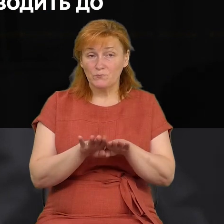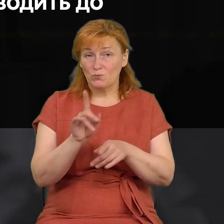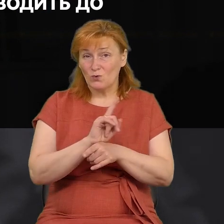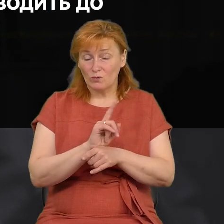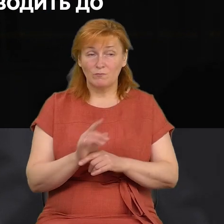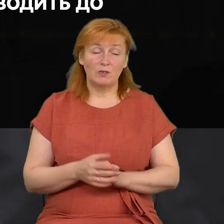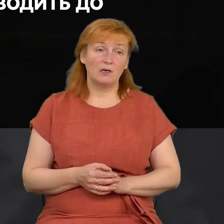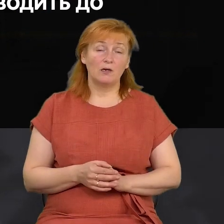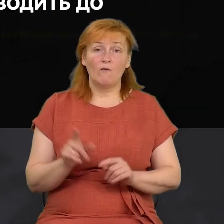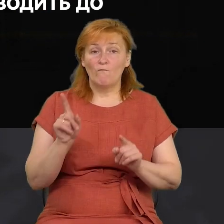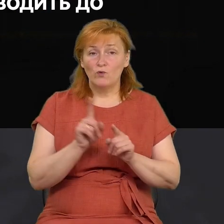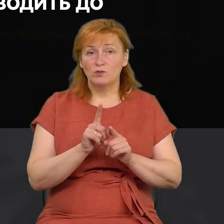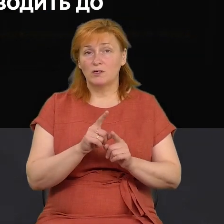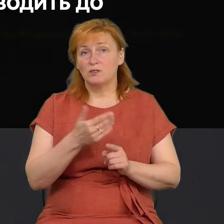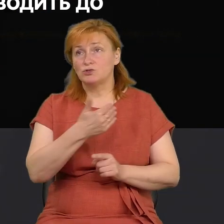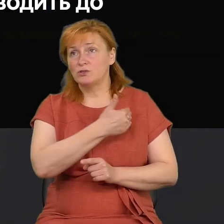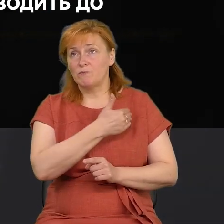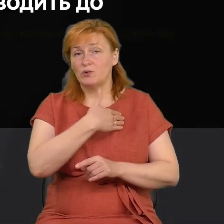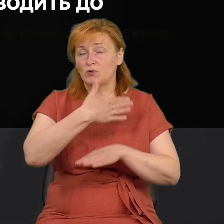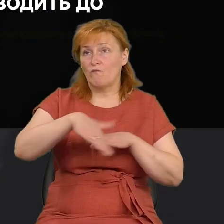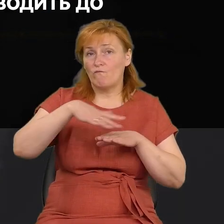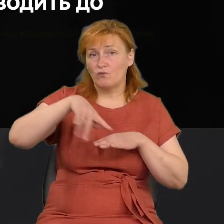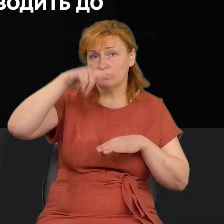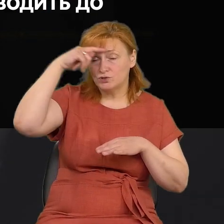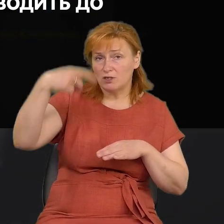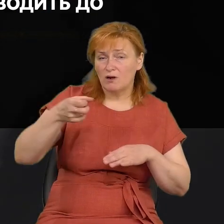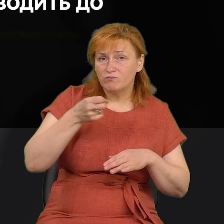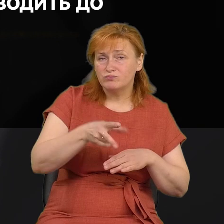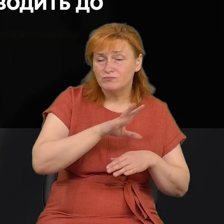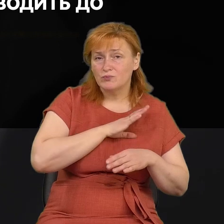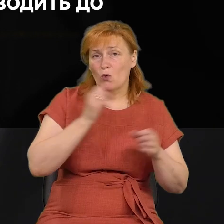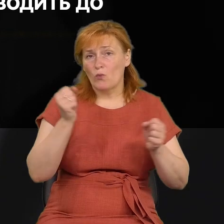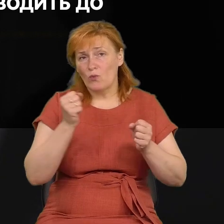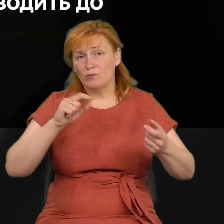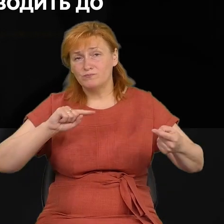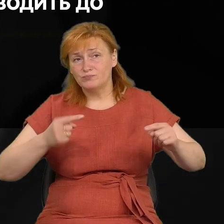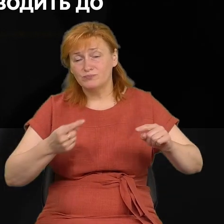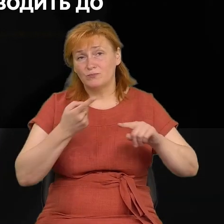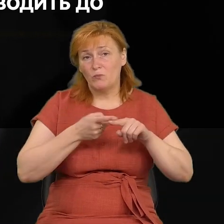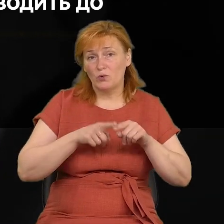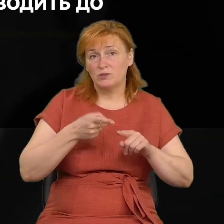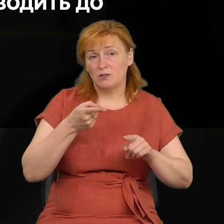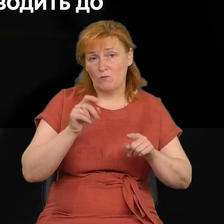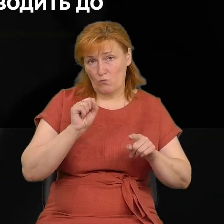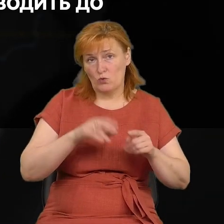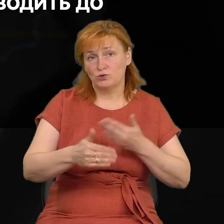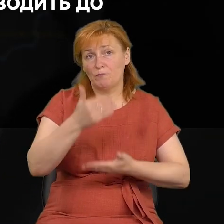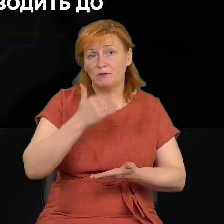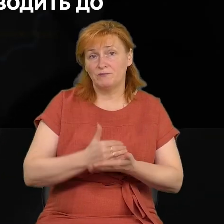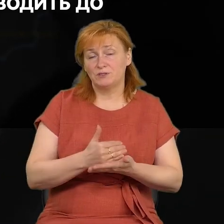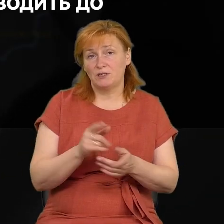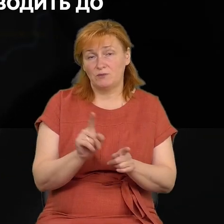такий температурний режим був тривалий час, то дійсно це і могло призвести до